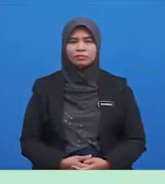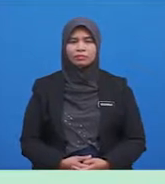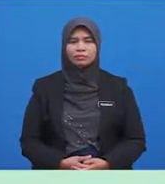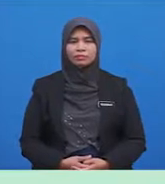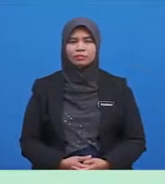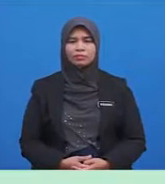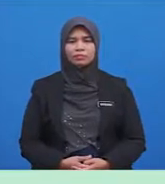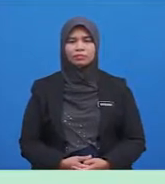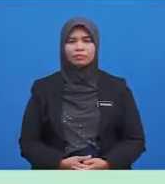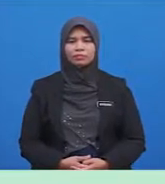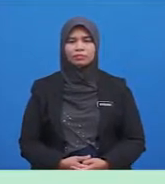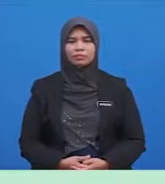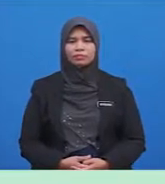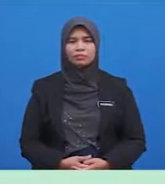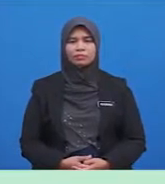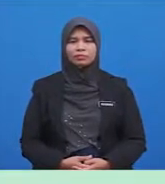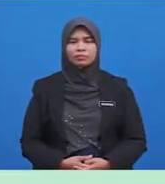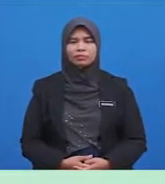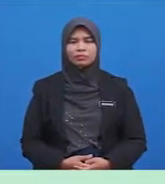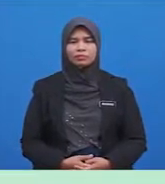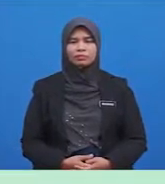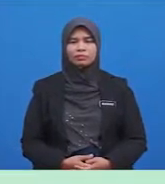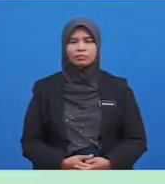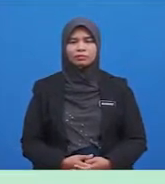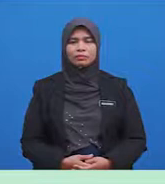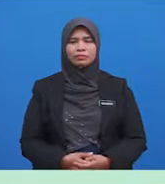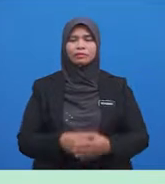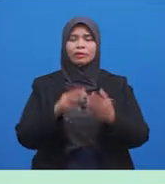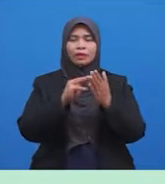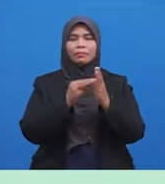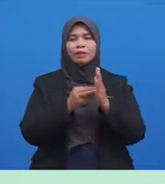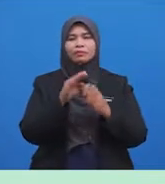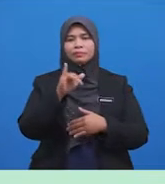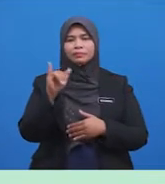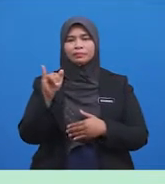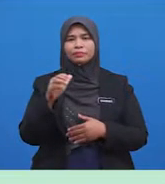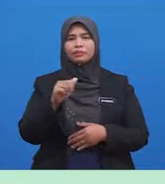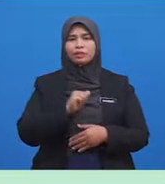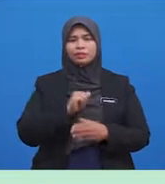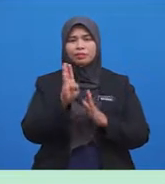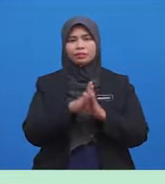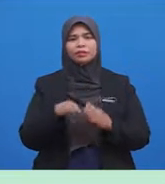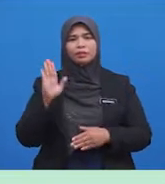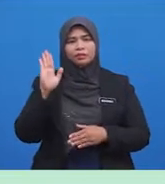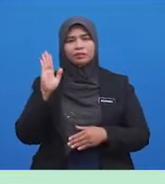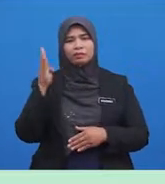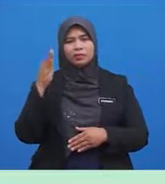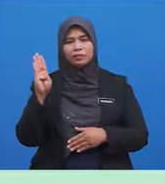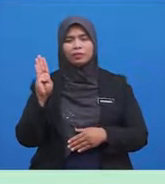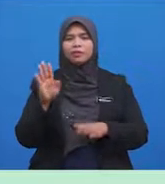ibadika solihin Maksudnya Aku bersaksi